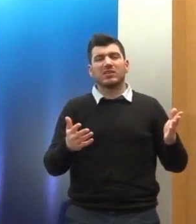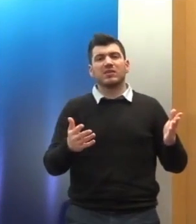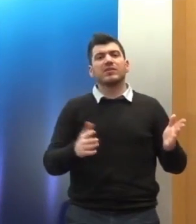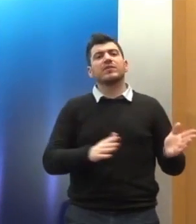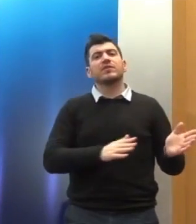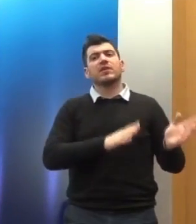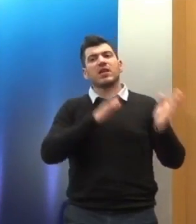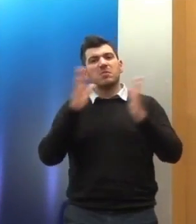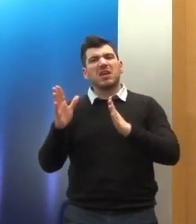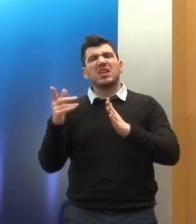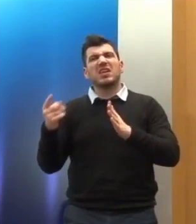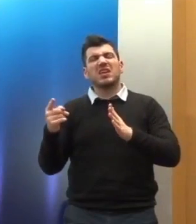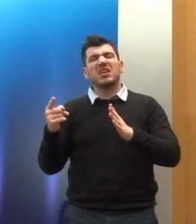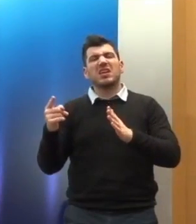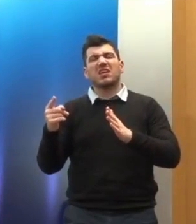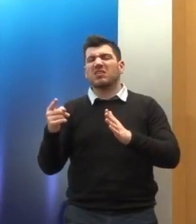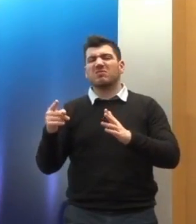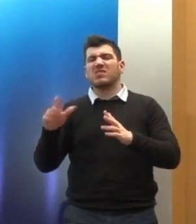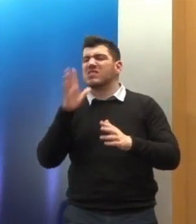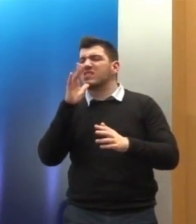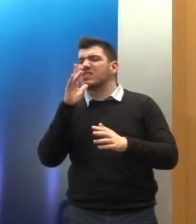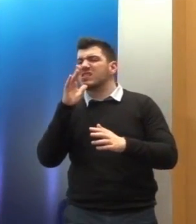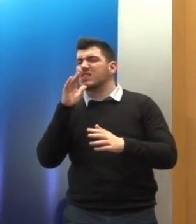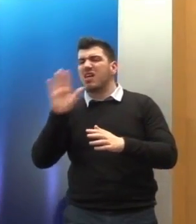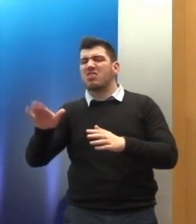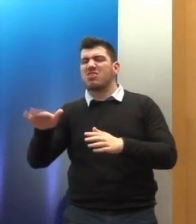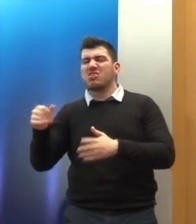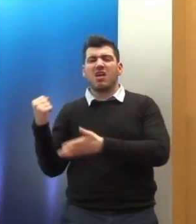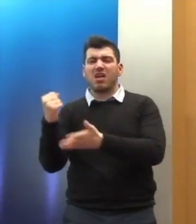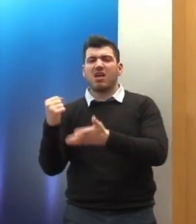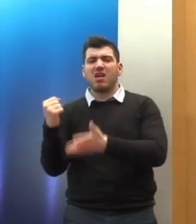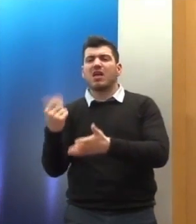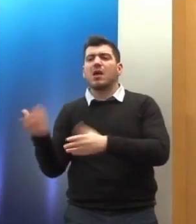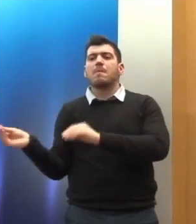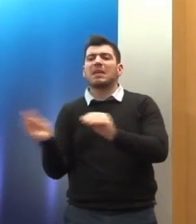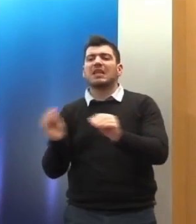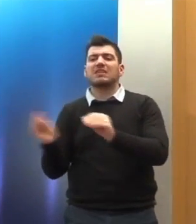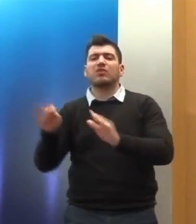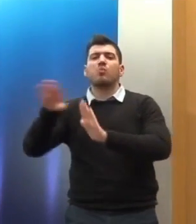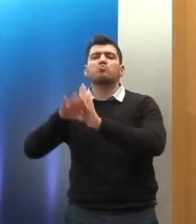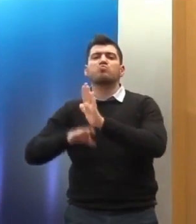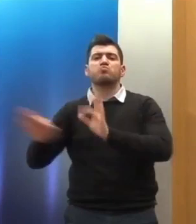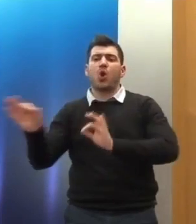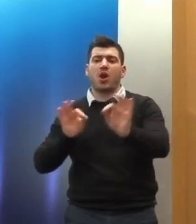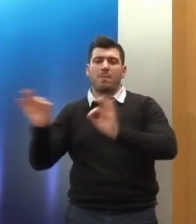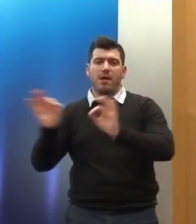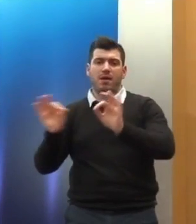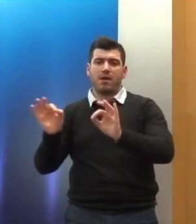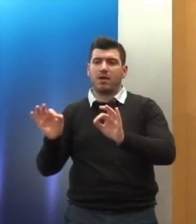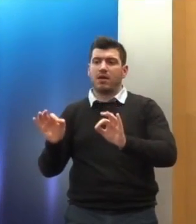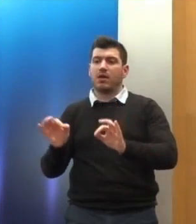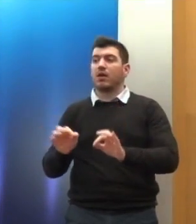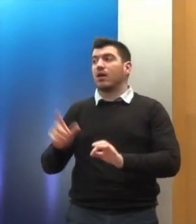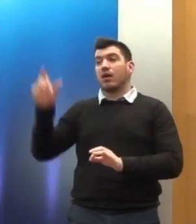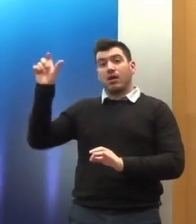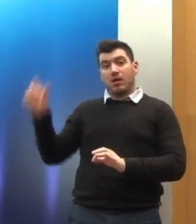μεταναστευτική πολιτική ήθελα να το πω όσο ήταν εδώ ο καλός μου φίλος ο Βασίλης ο Παπαδόπουλος ο οποίος κλείχθηκε να διαχειριστεί αυτή τη δύσκολη